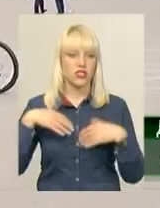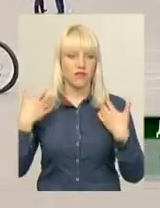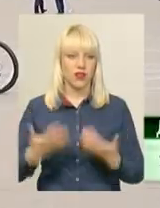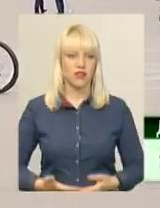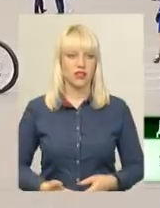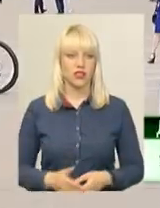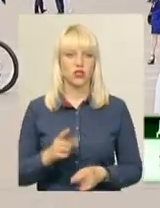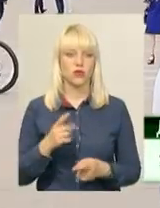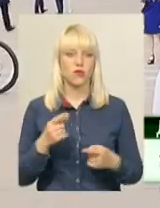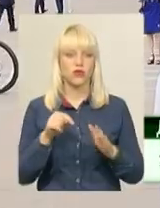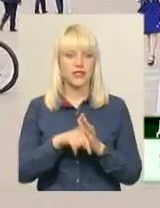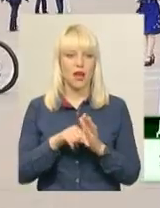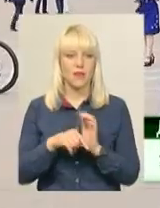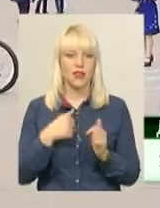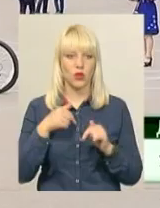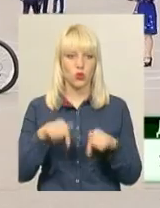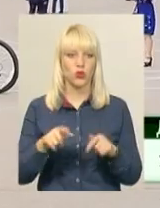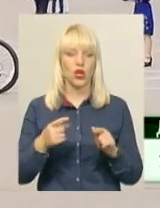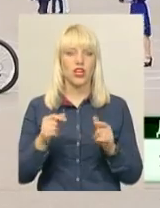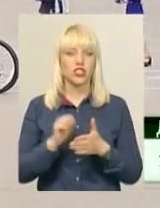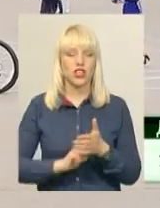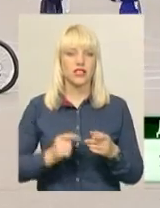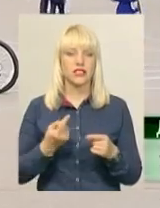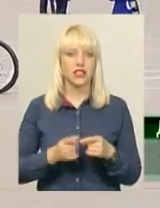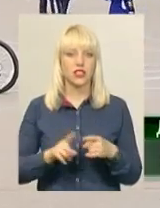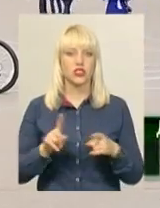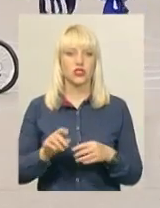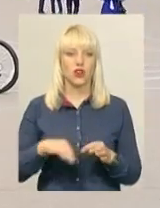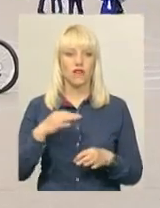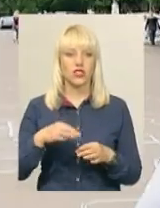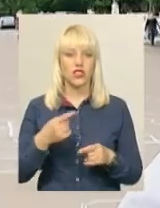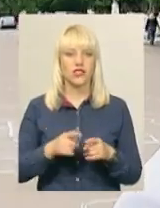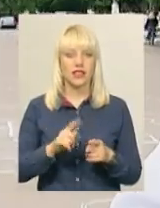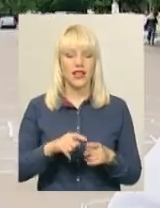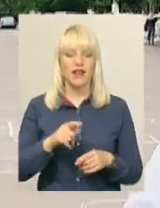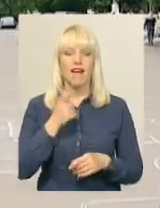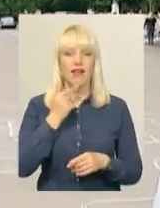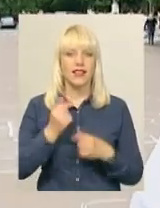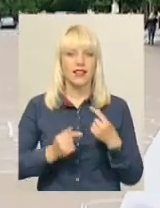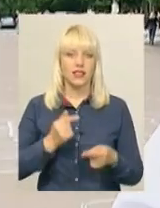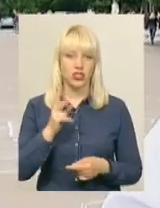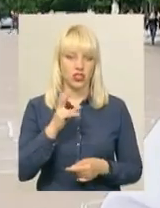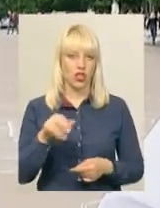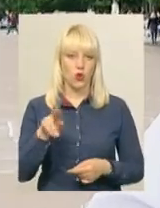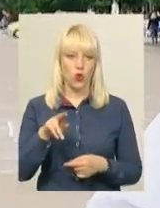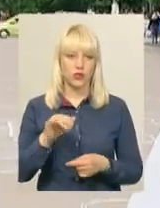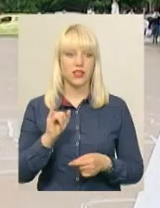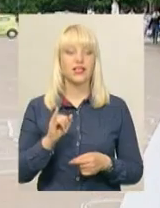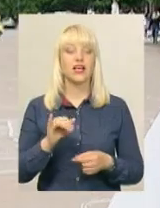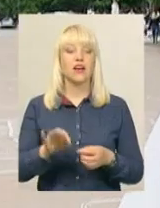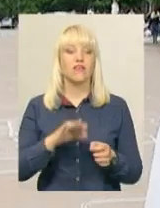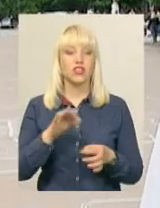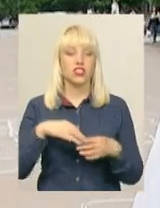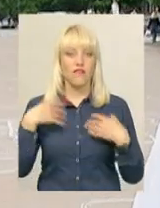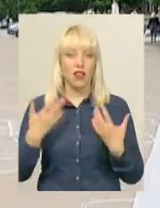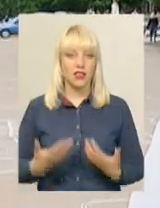Чому саме я тут? Через те, що дійсно вишиванка – це генетичний код. Ну і вишиванка, тому що це